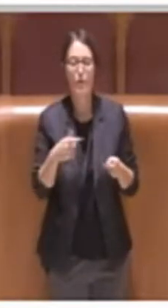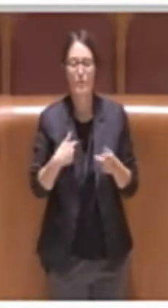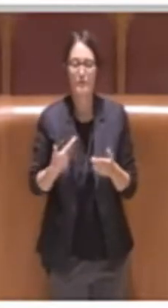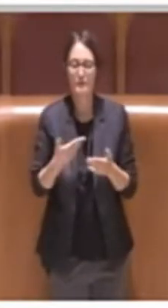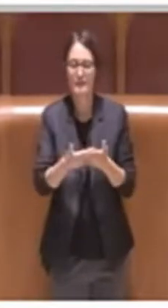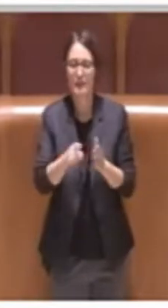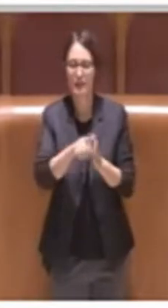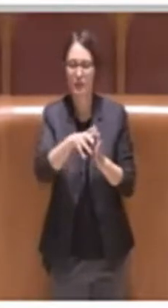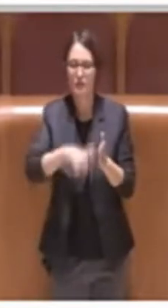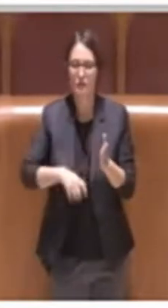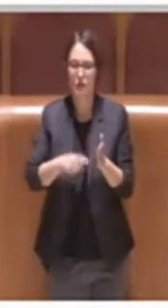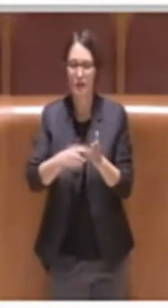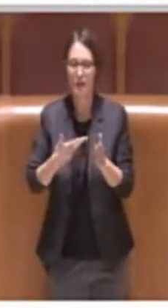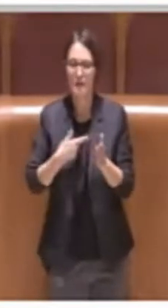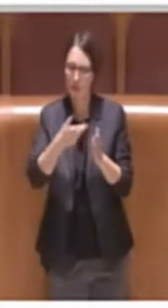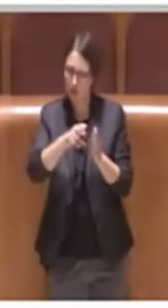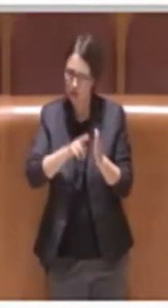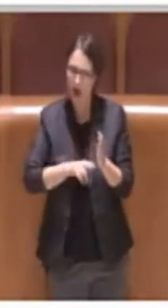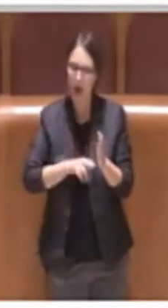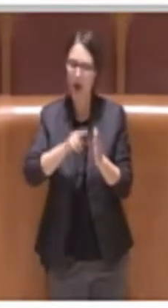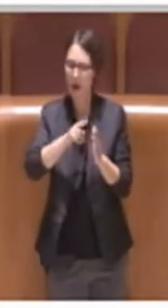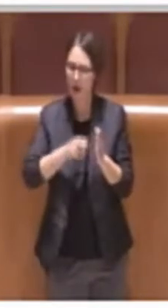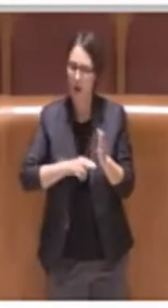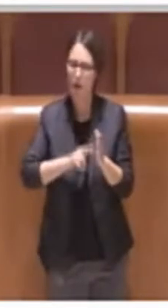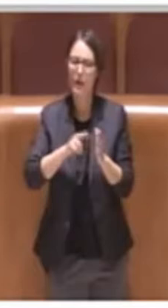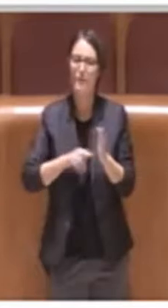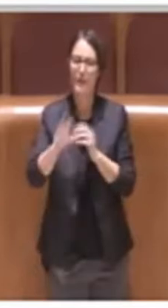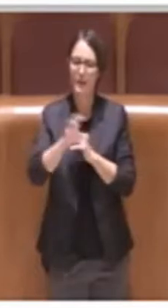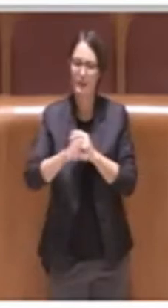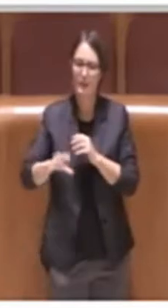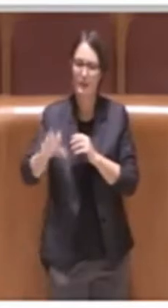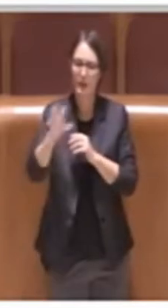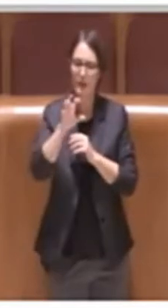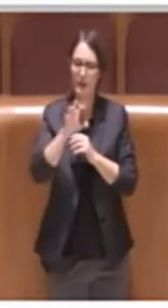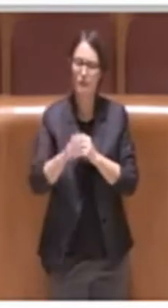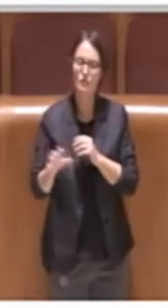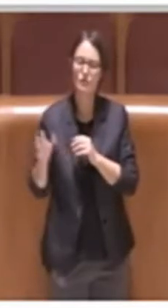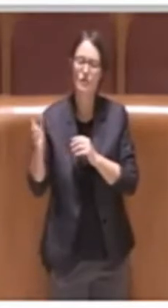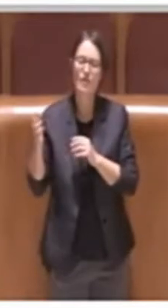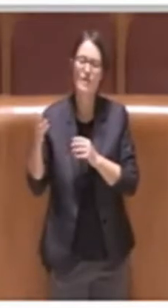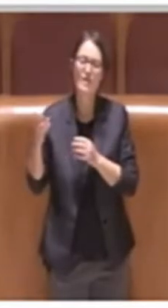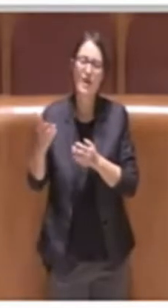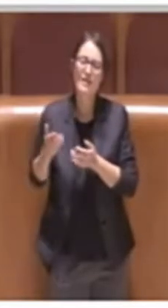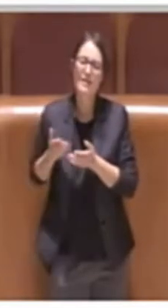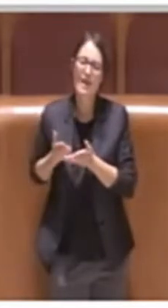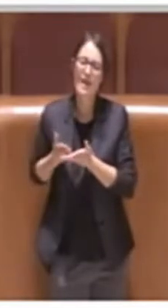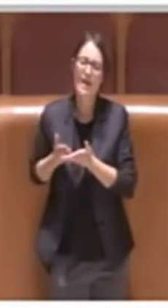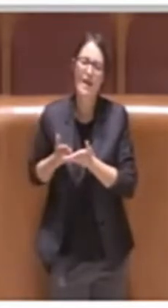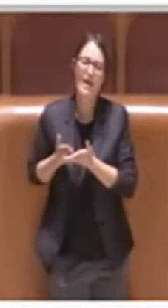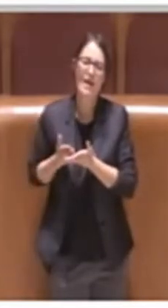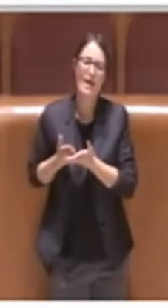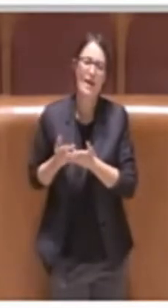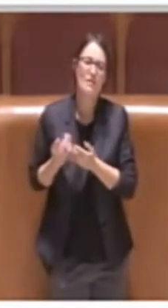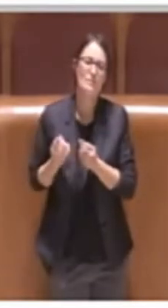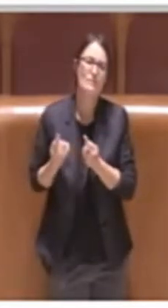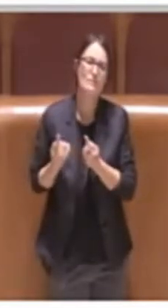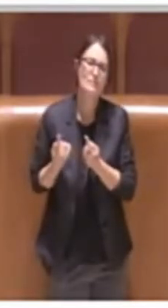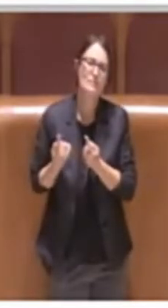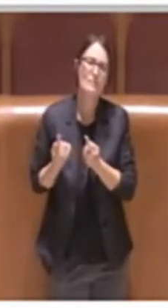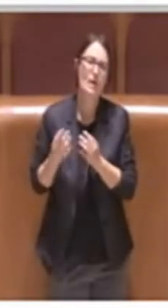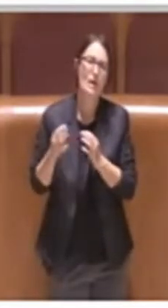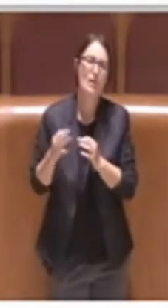regolamenti regionali che da anni aspettano che il Comune faccia questi passi. Che